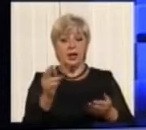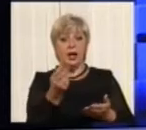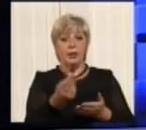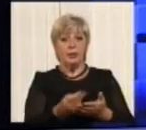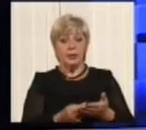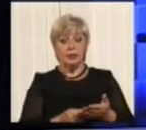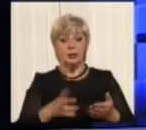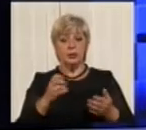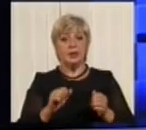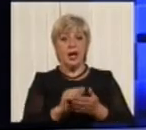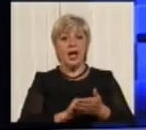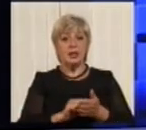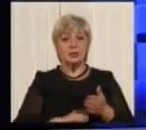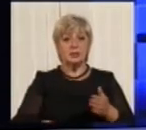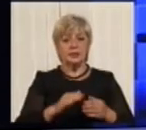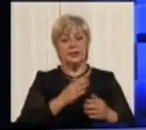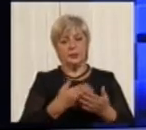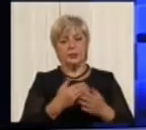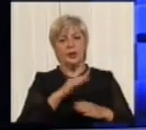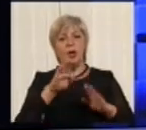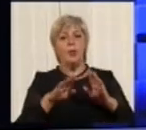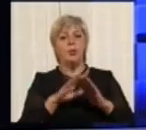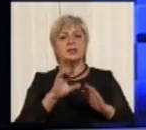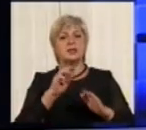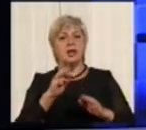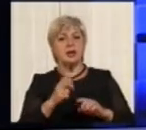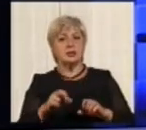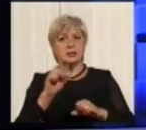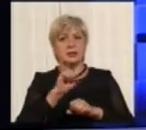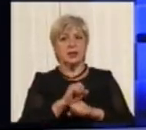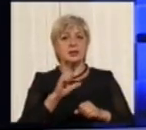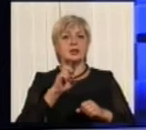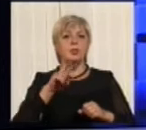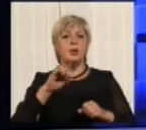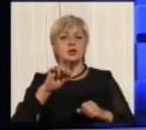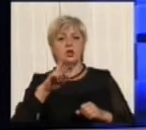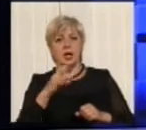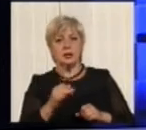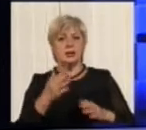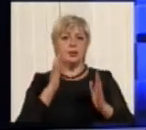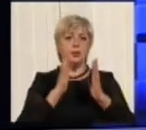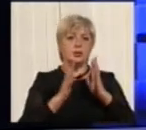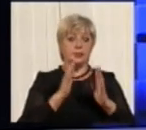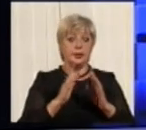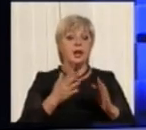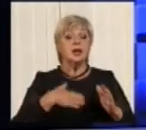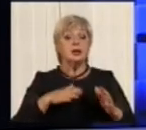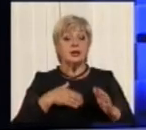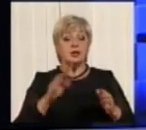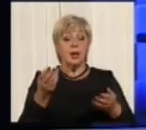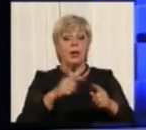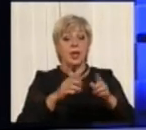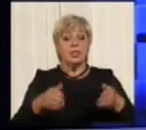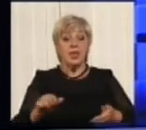на Космічній площі, це район підстанцій, на Слобожанському проспекті. Чому ви рішили наносити саме на асфальті і що це за знаки?